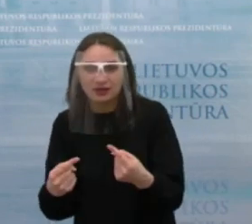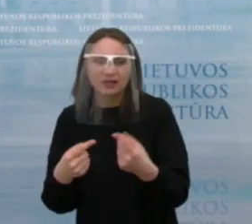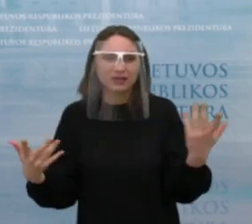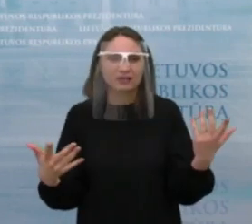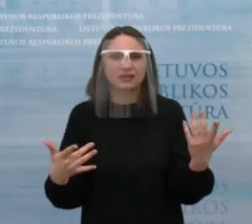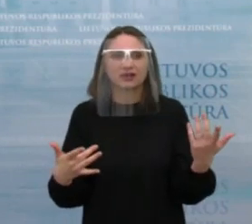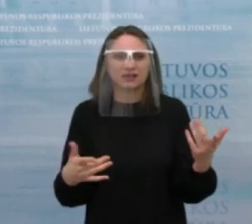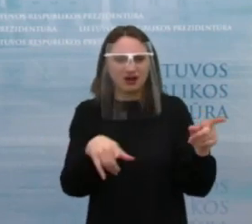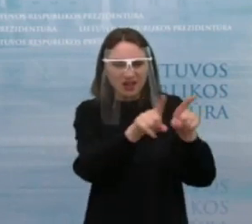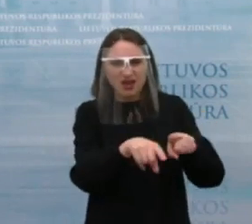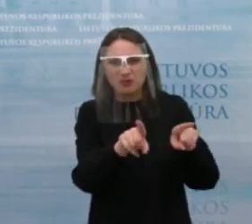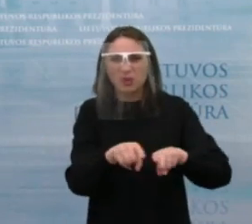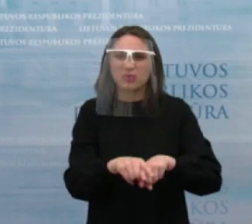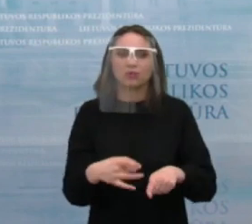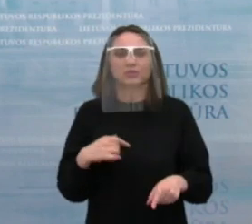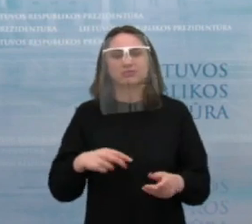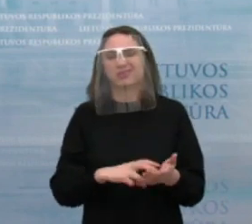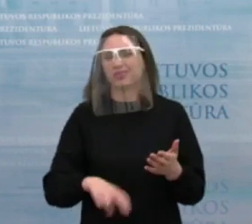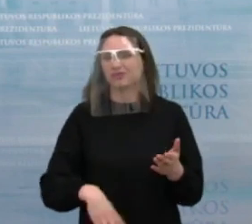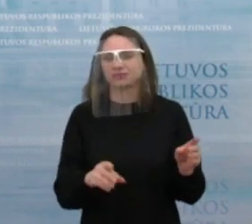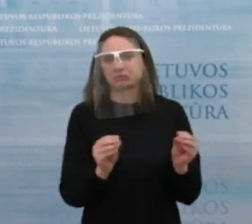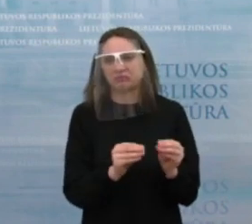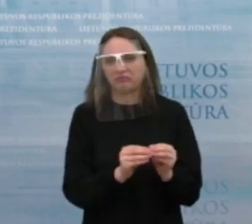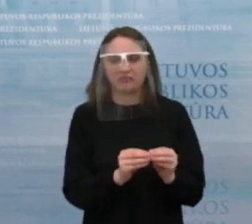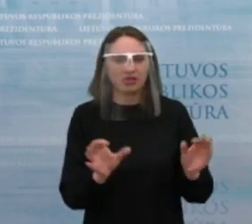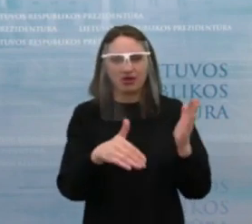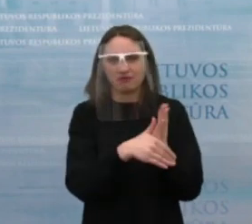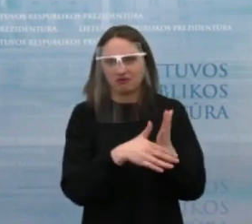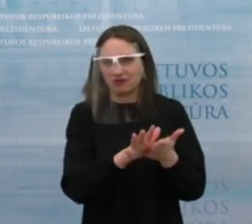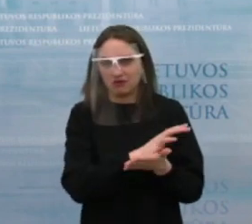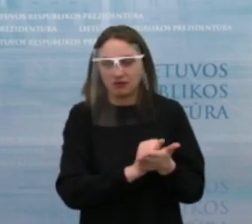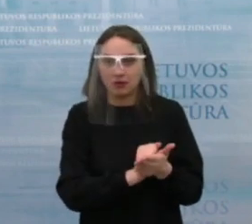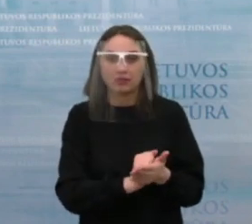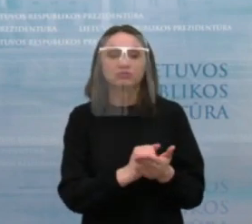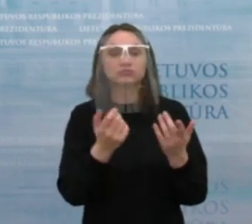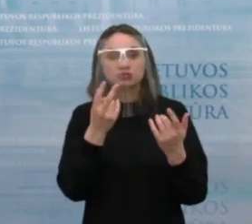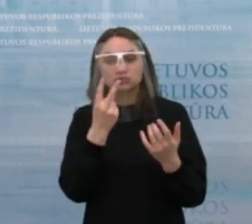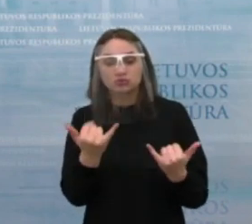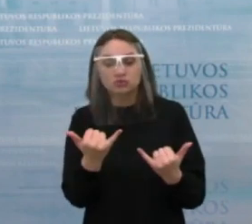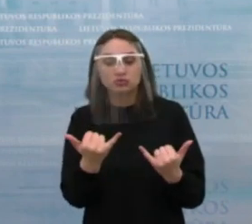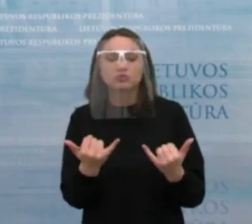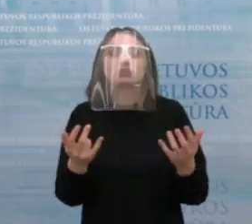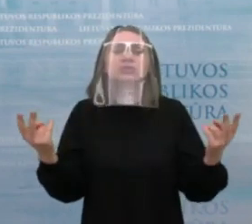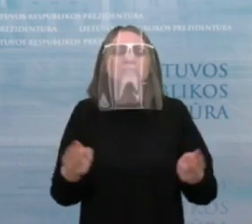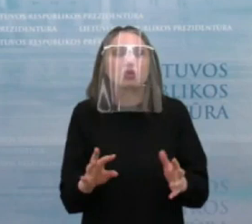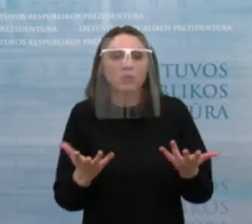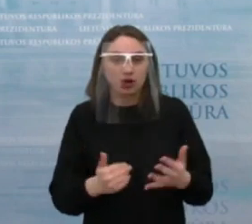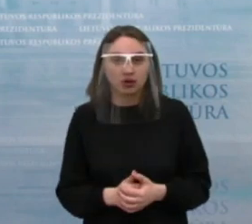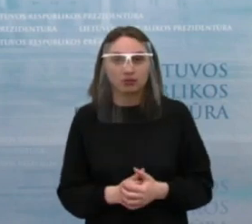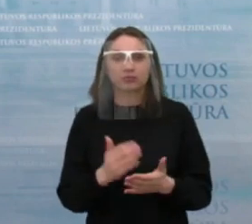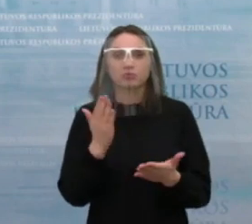prie kurių mes esame įpratę, bet būtent atliepti tą poreikį, kuris yra šiandien. Ir man atrodo, mes turėtumėm geriau įsivertinti